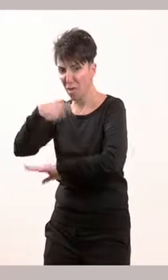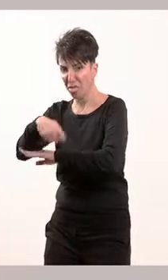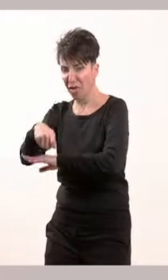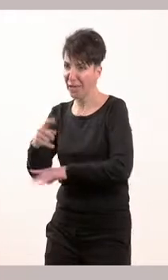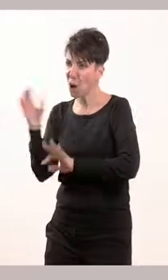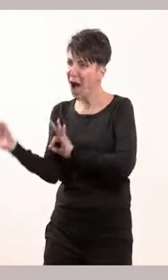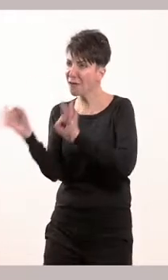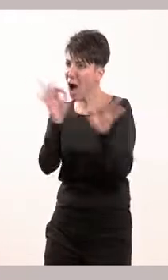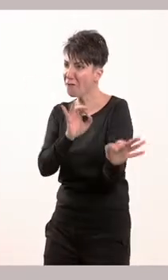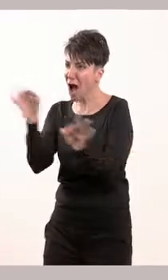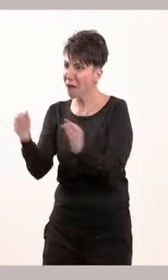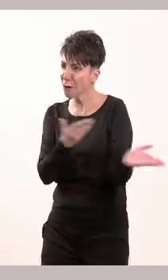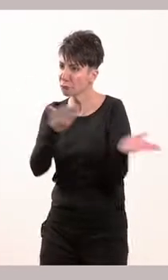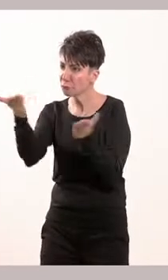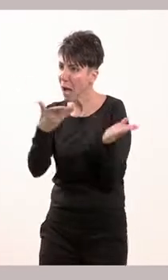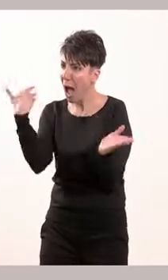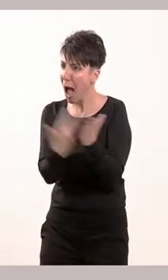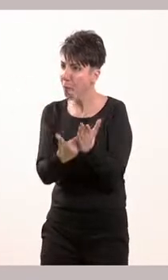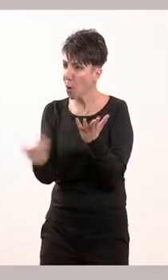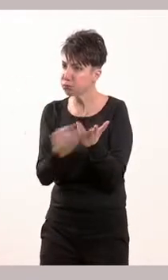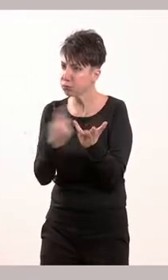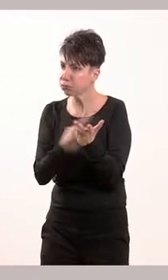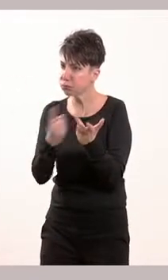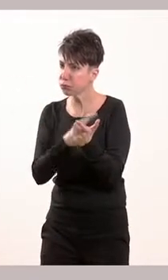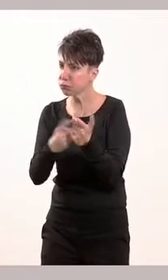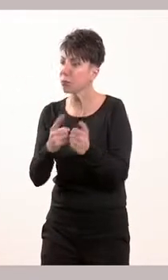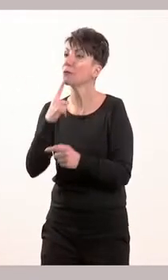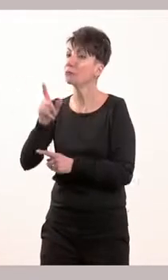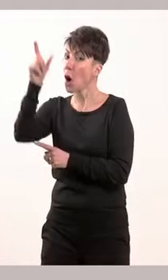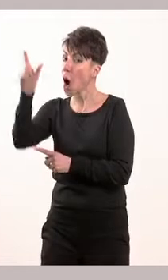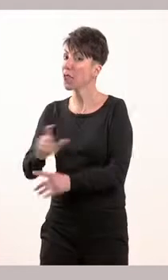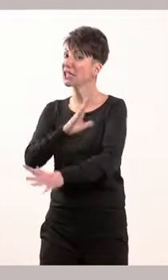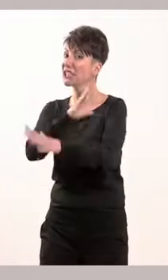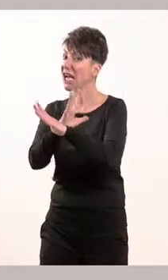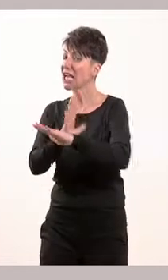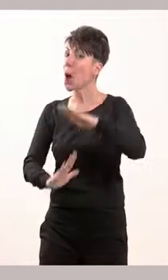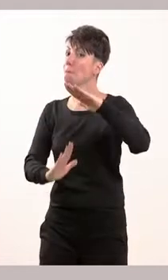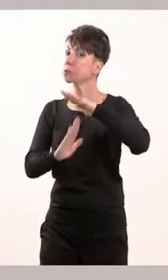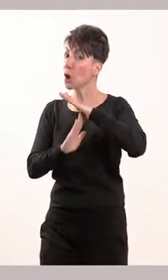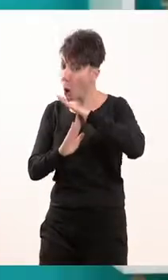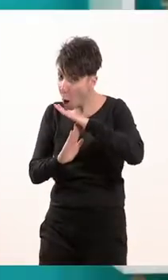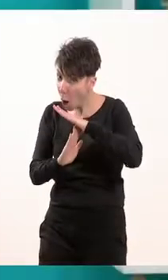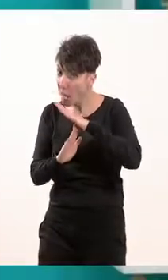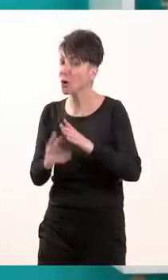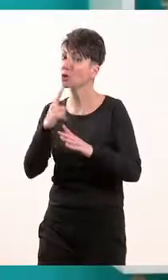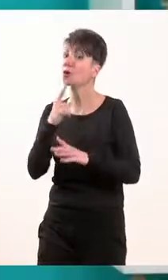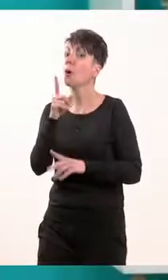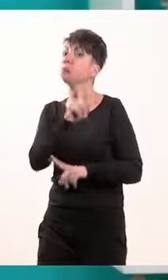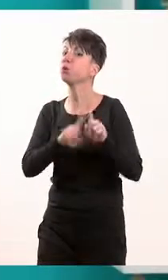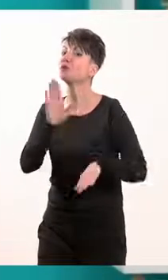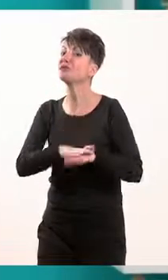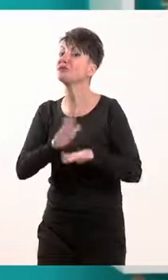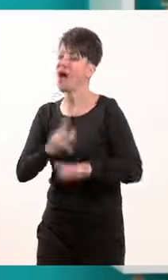επιτελέσει το έργο της, που δεν είναι άλλο από το να αποδώσει ευθύνη σε αυτό το αδίκημα.